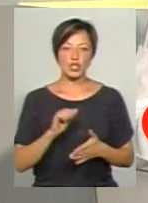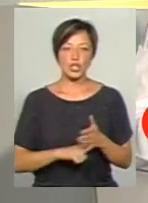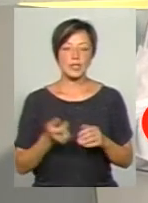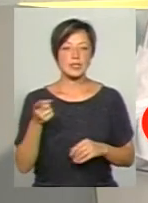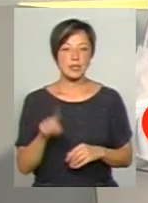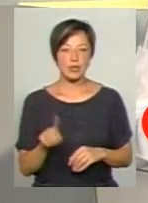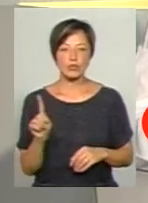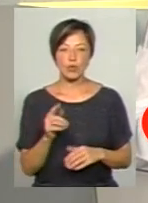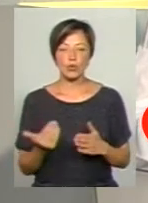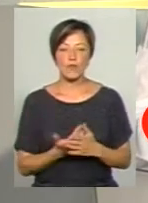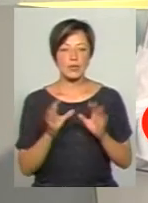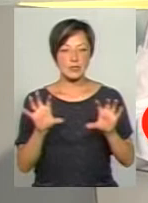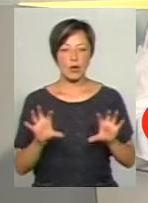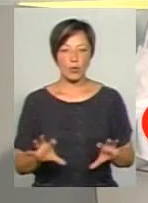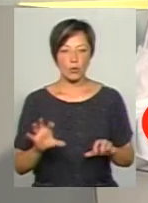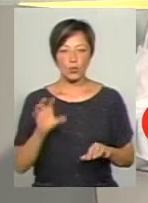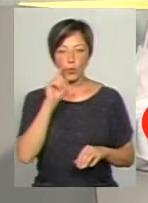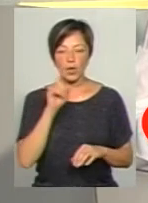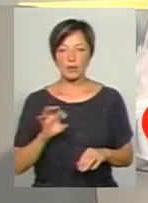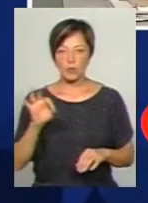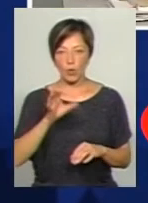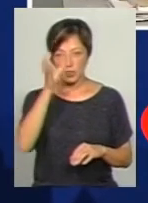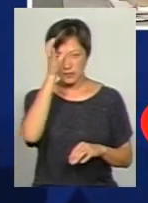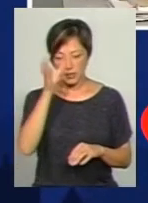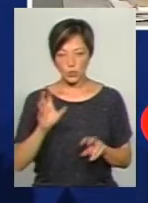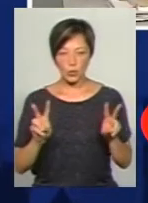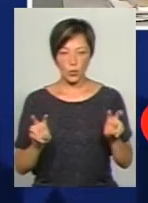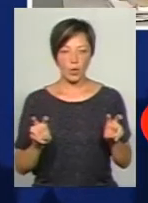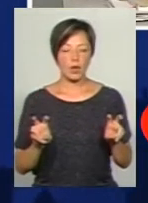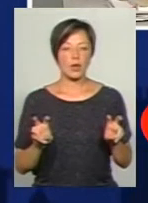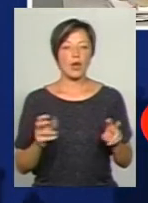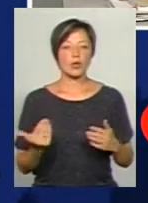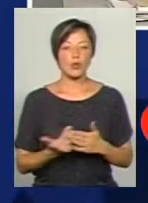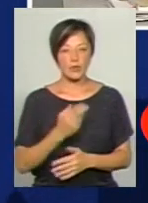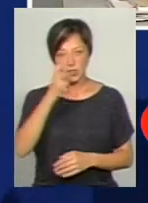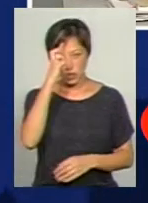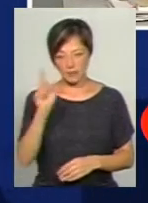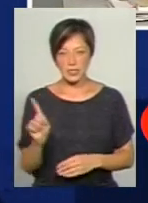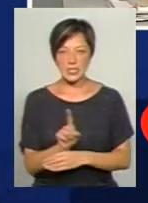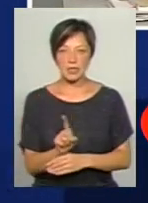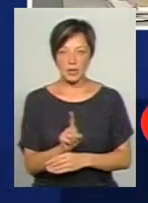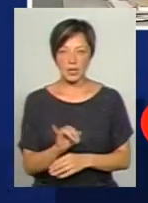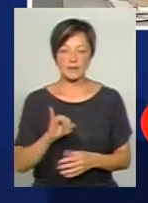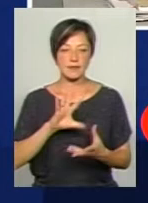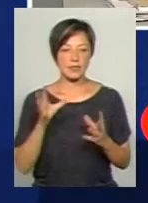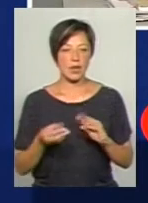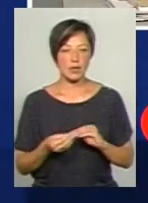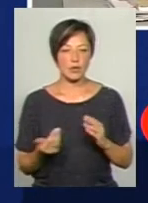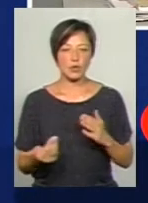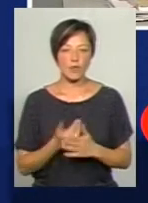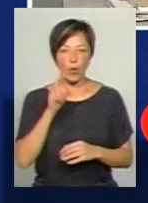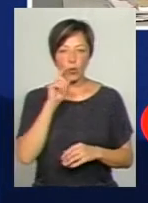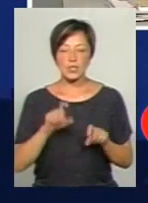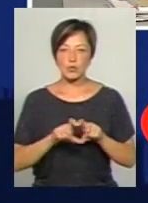що, власне, новий закон України про освіту, новий державний стандарт і взагалі нова